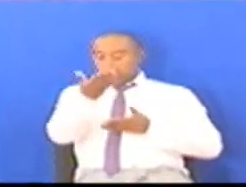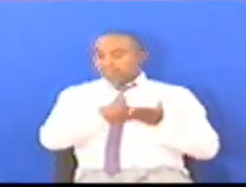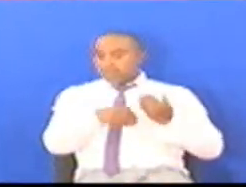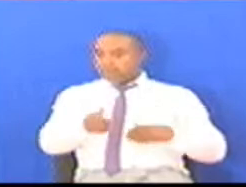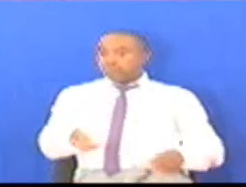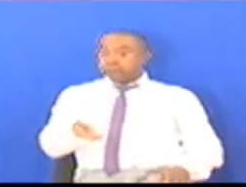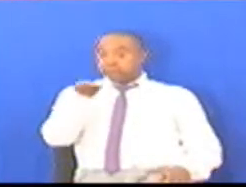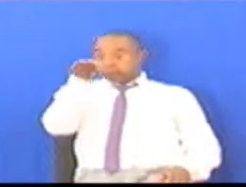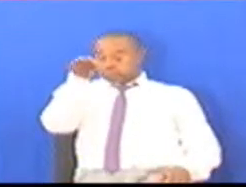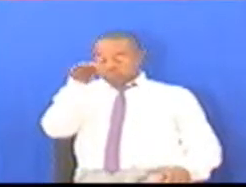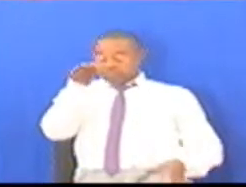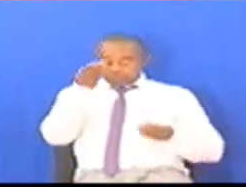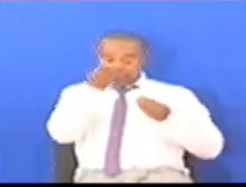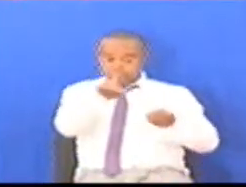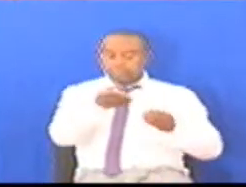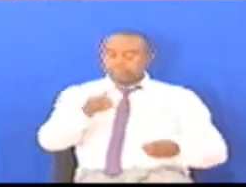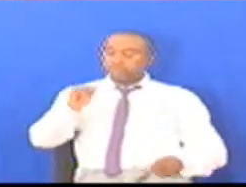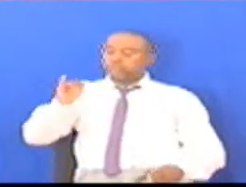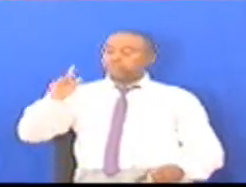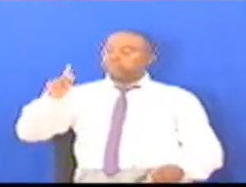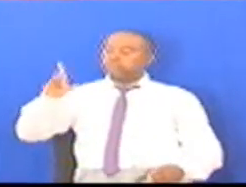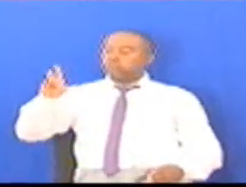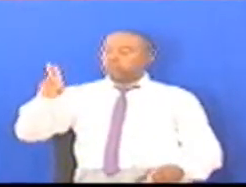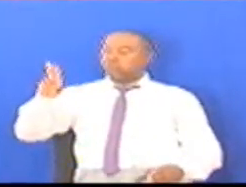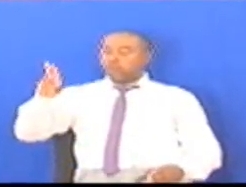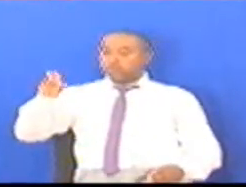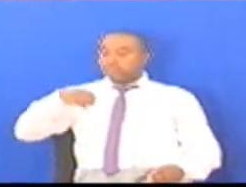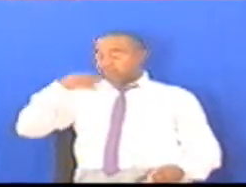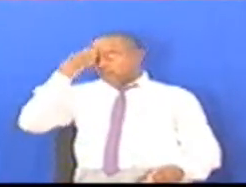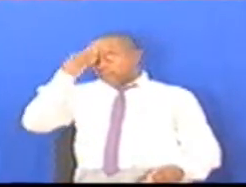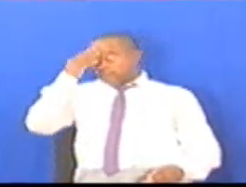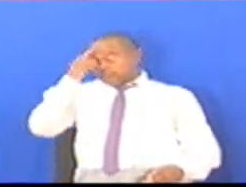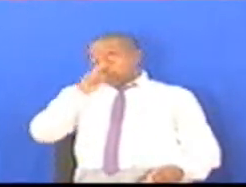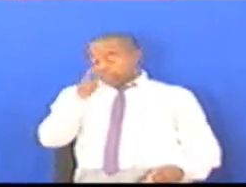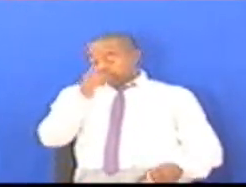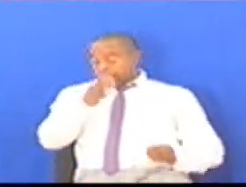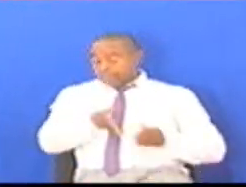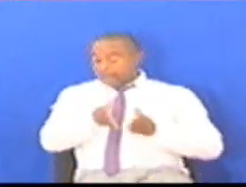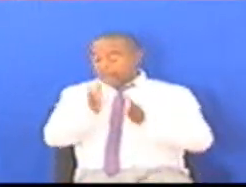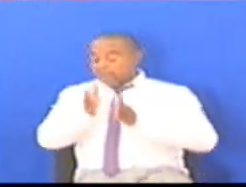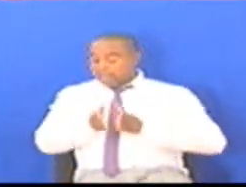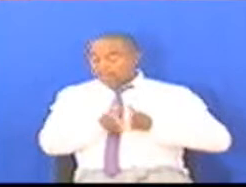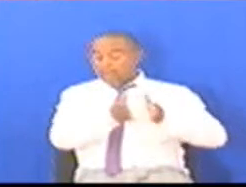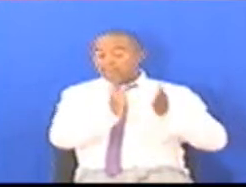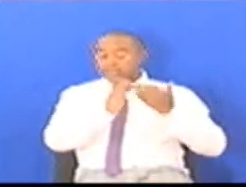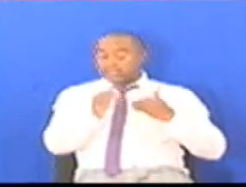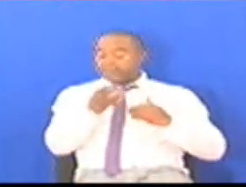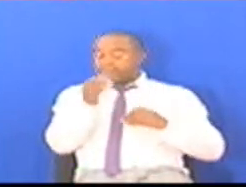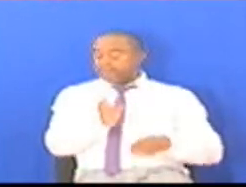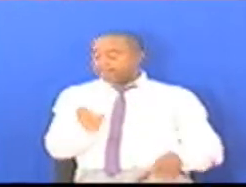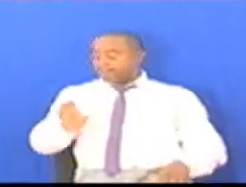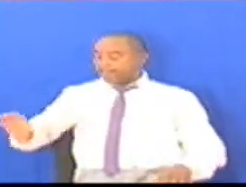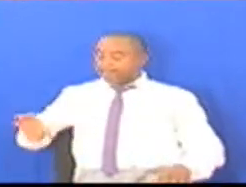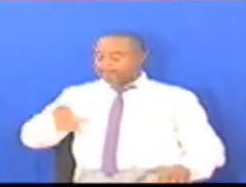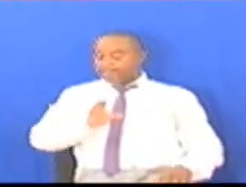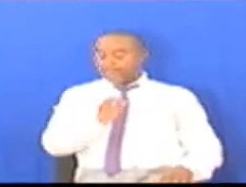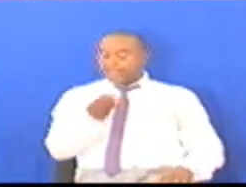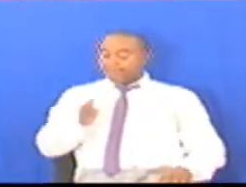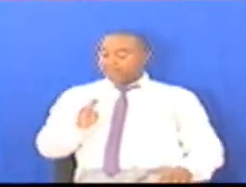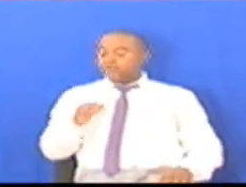opokelewa ikulu kwa ke Kwa hiyo najua kwa mba Barabara hii Kwa vile misha tengewa Bilionitano